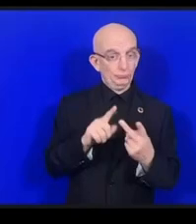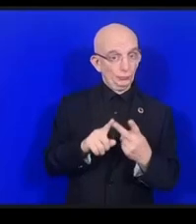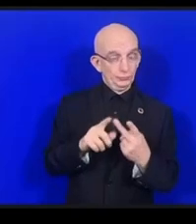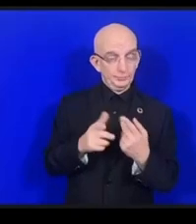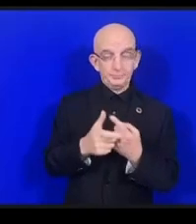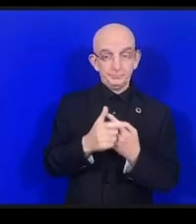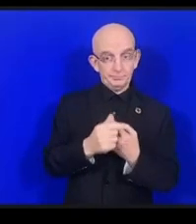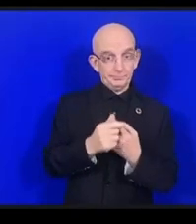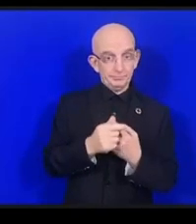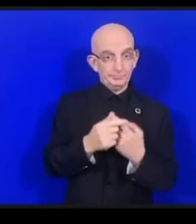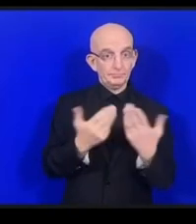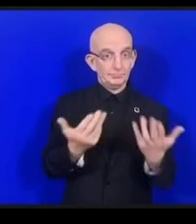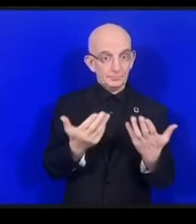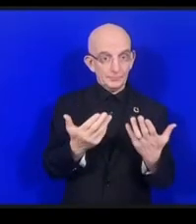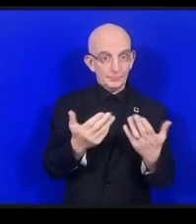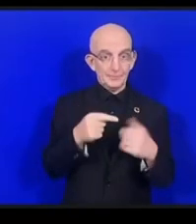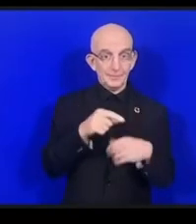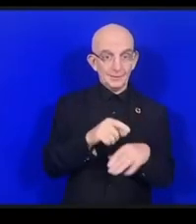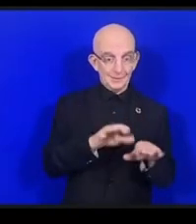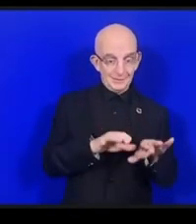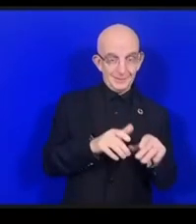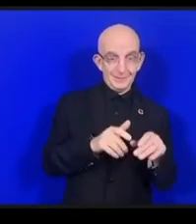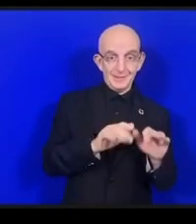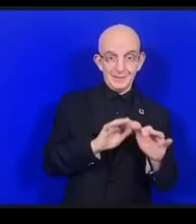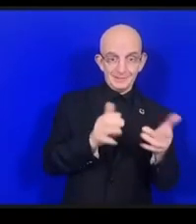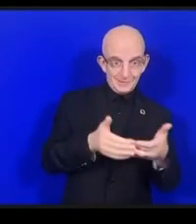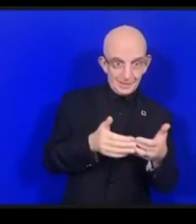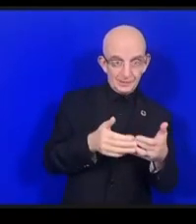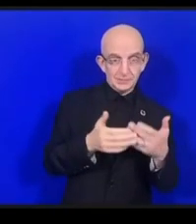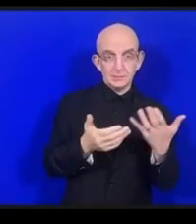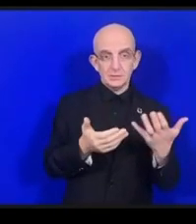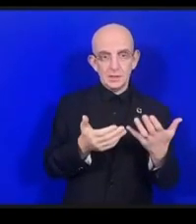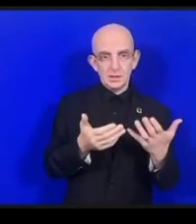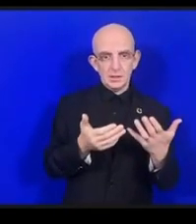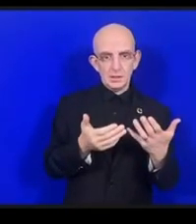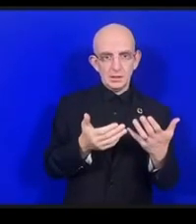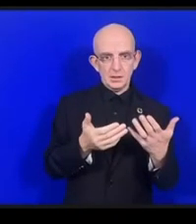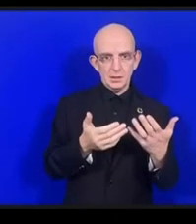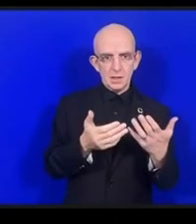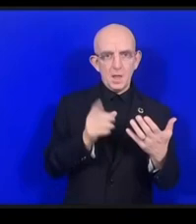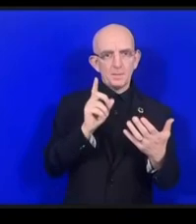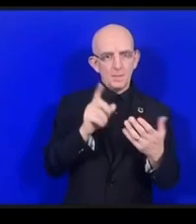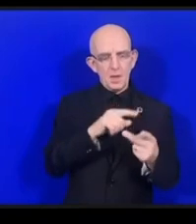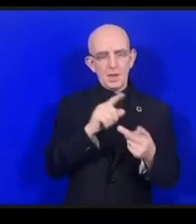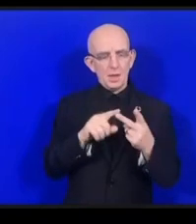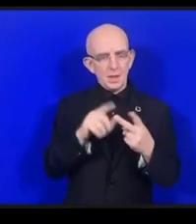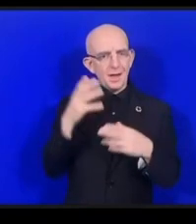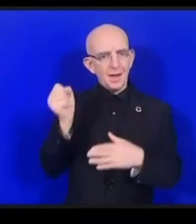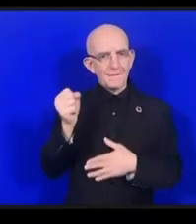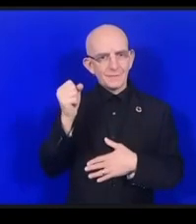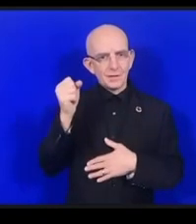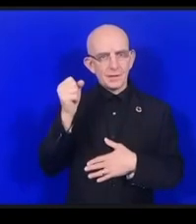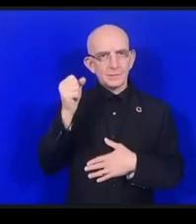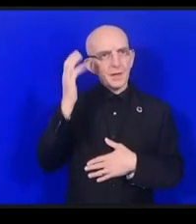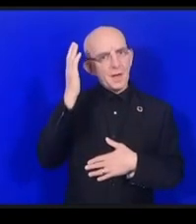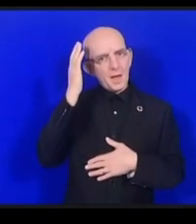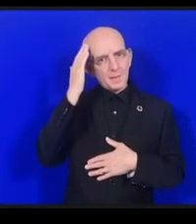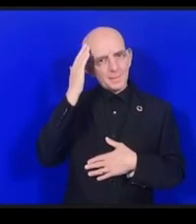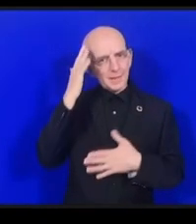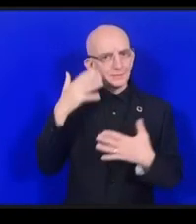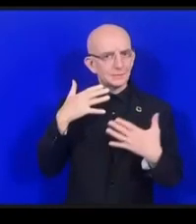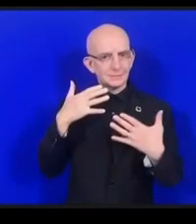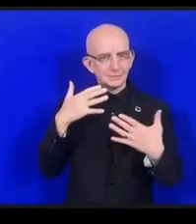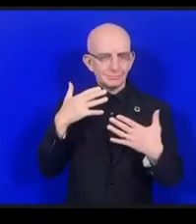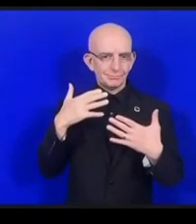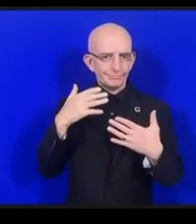知的あるいは精神的な障害を持っていらっる方も含まれますこれが身体的な障害と